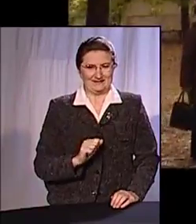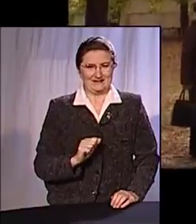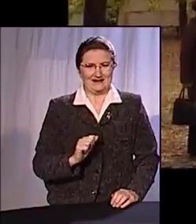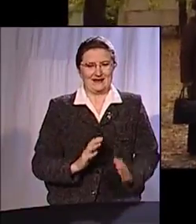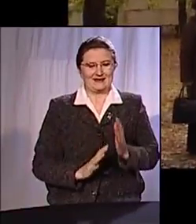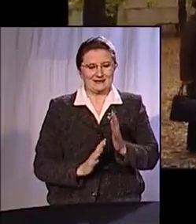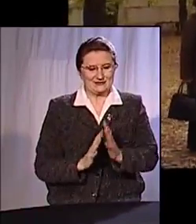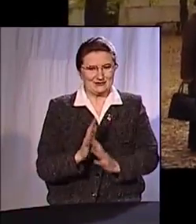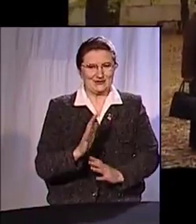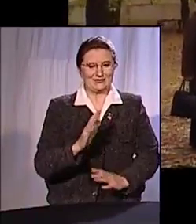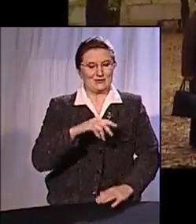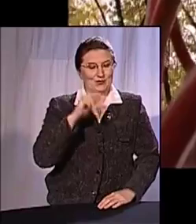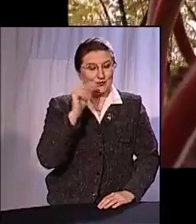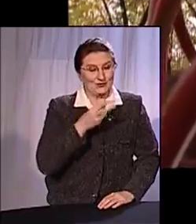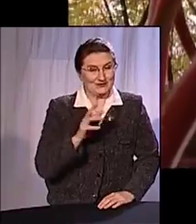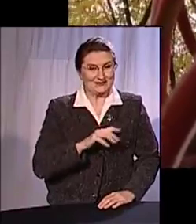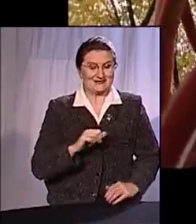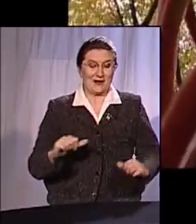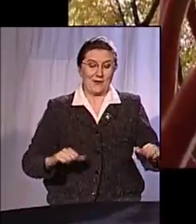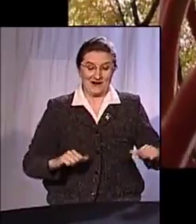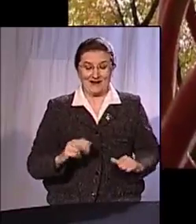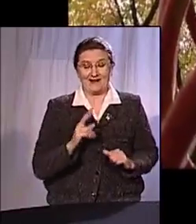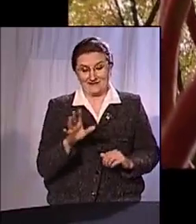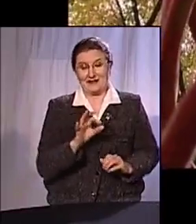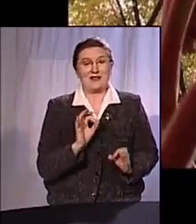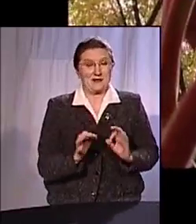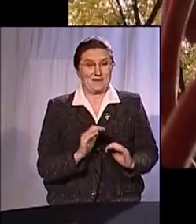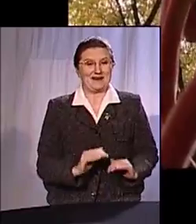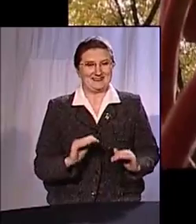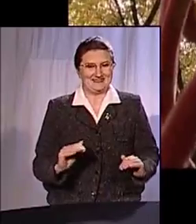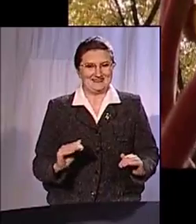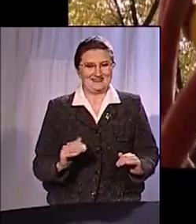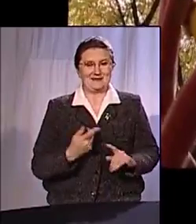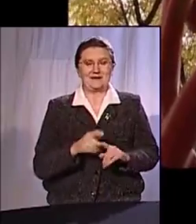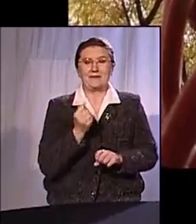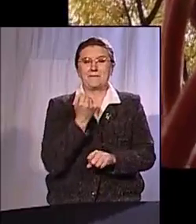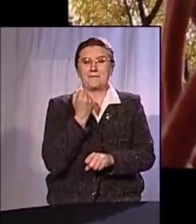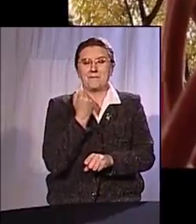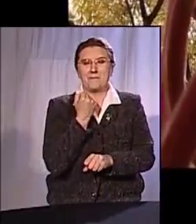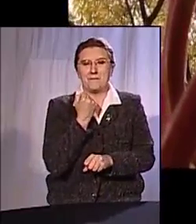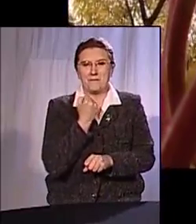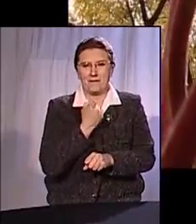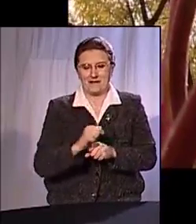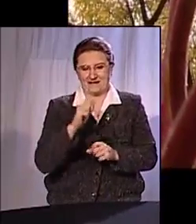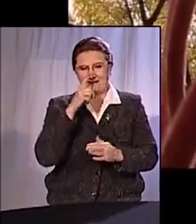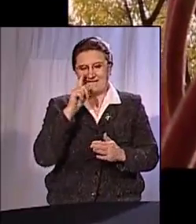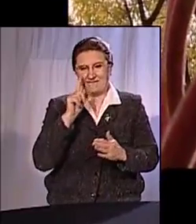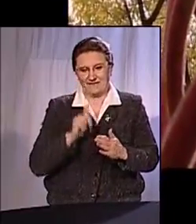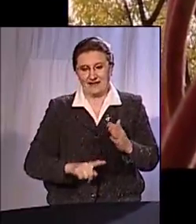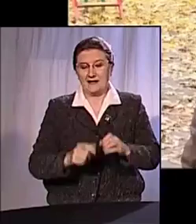учится, хулиганит, как все нормальные дети. Это действительно была победа. Победа веры,